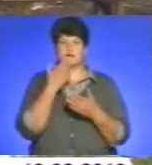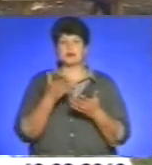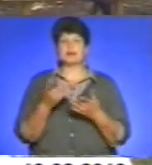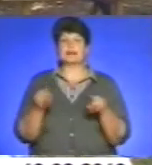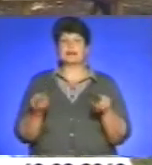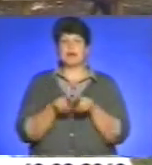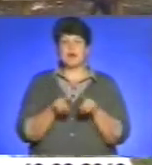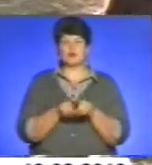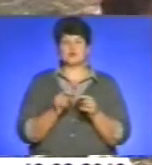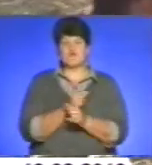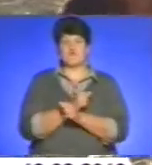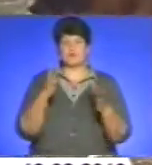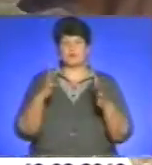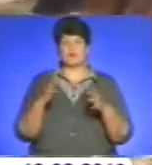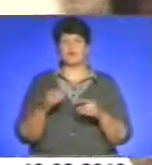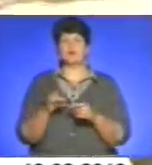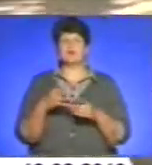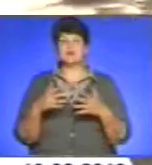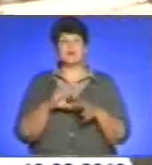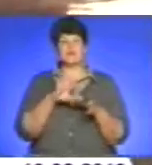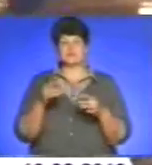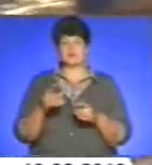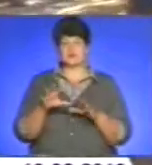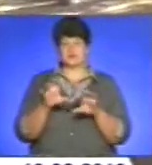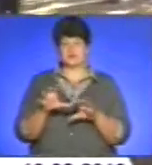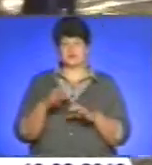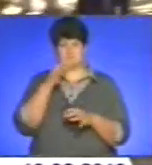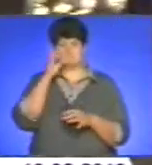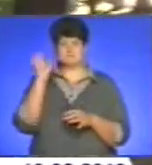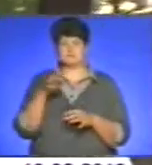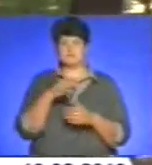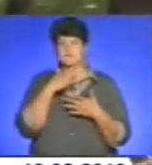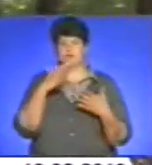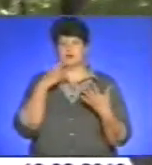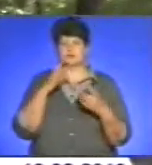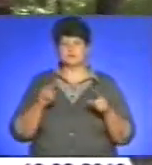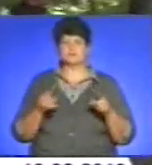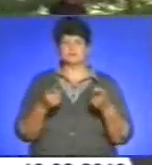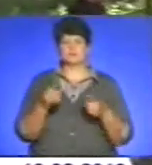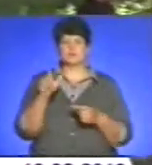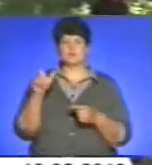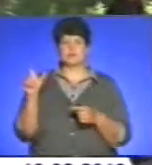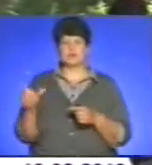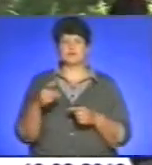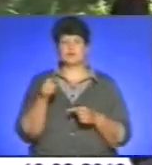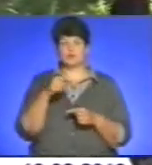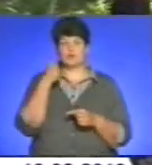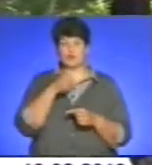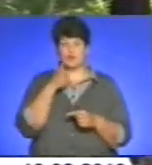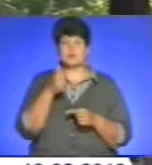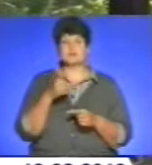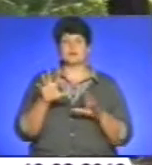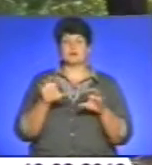вибухових гречовин. Усі тварини дуже досвідчені. На їх рахунку не один затриманий злочинець. Так, цьогоріч чотири лапі правоохоронці